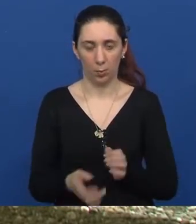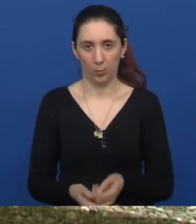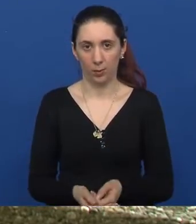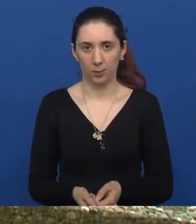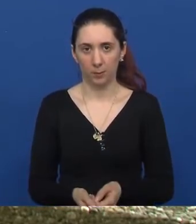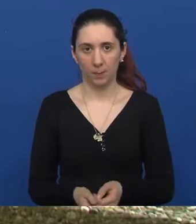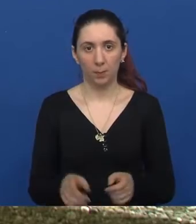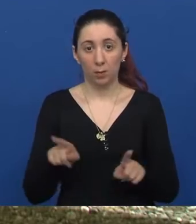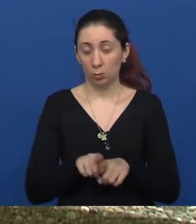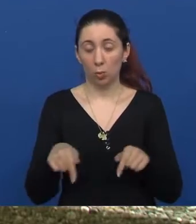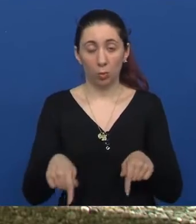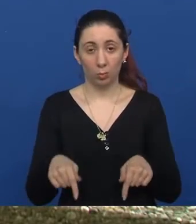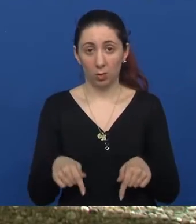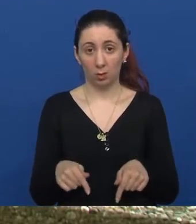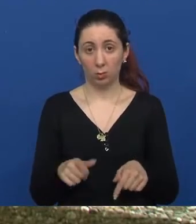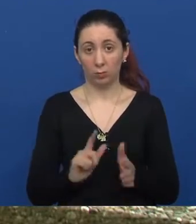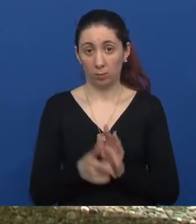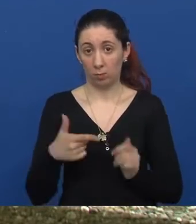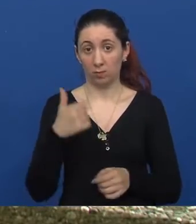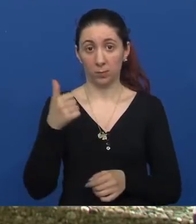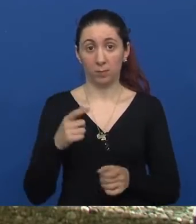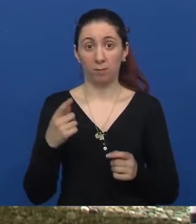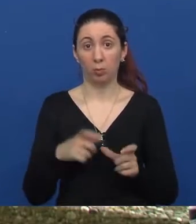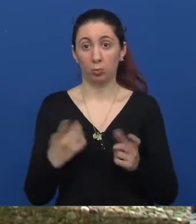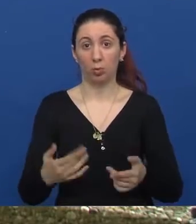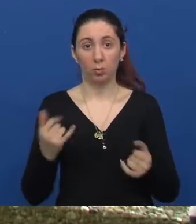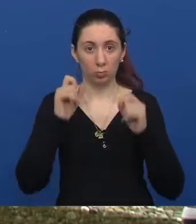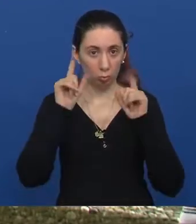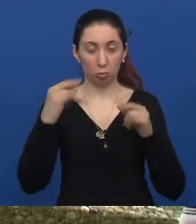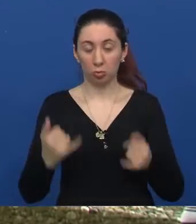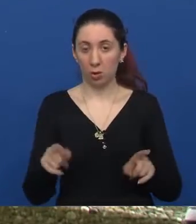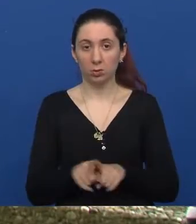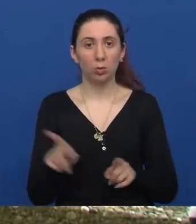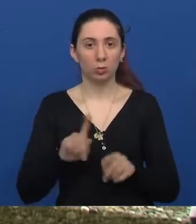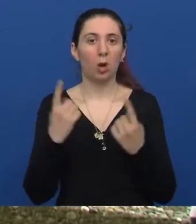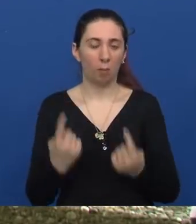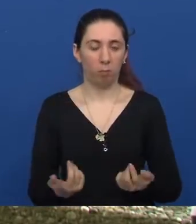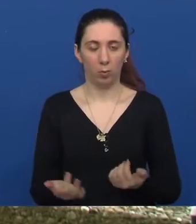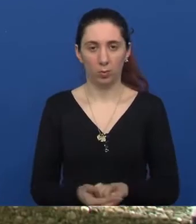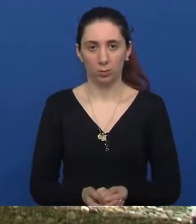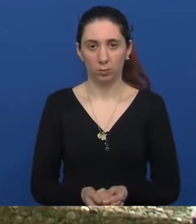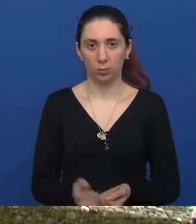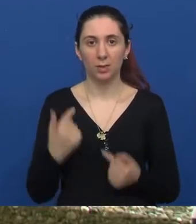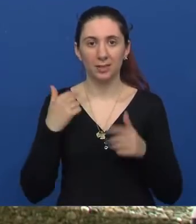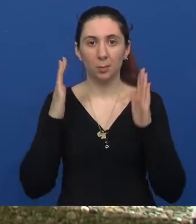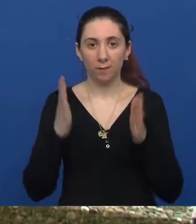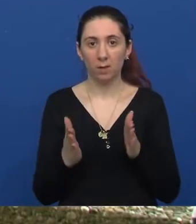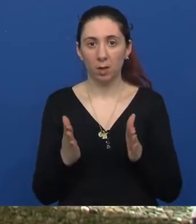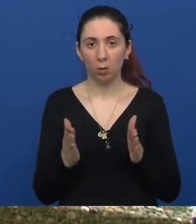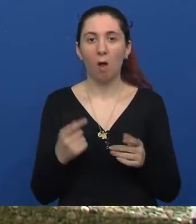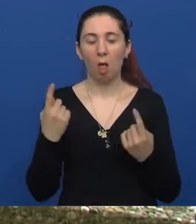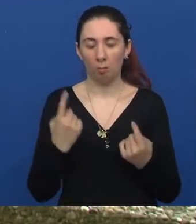Čak i u današnje vrijeme, u 21. stoljeću. Što je nevjerojatno i dan danas, ali stvarno postoji. Ja nisam vjerovala, ali